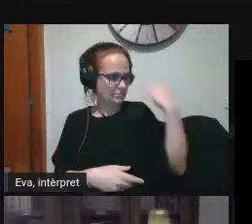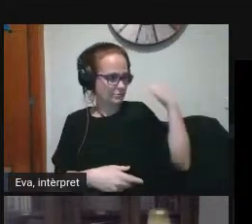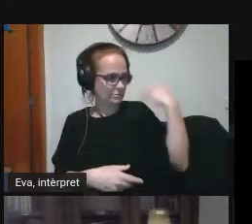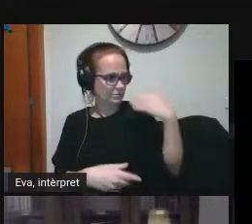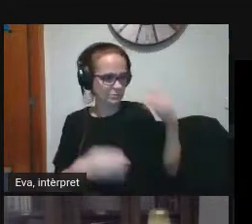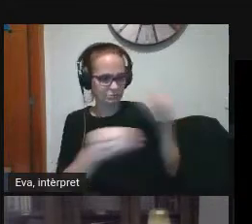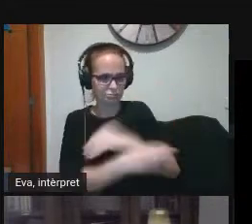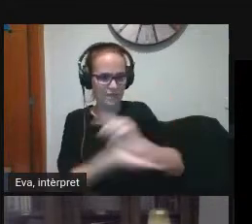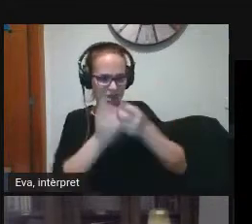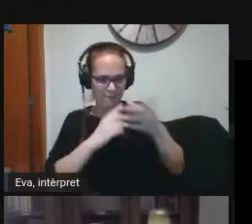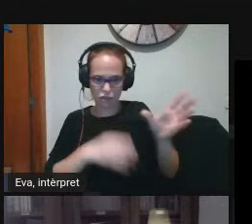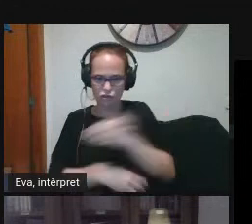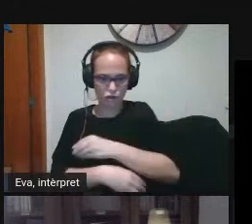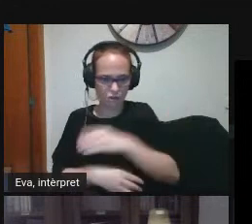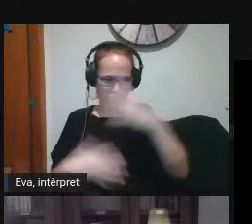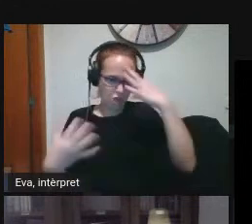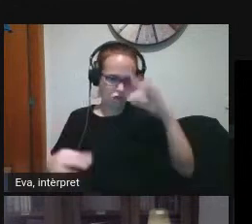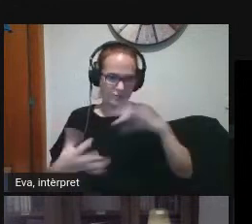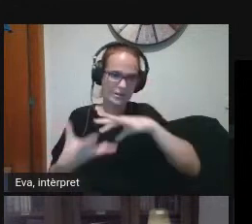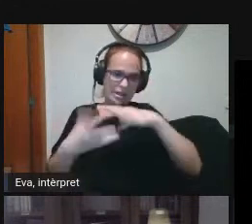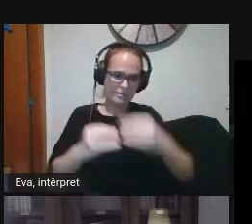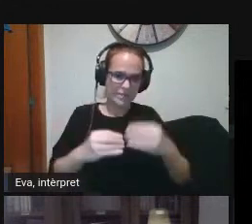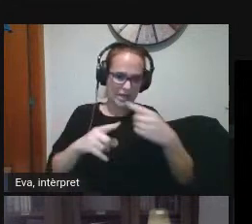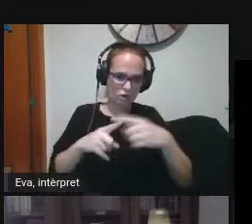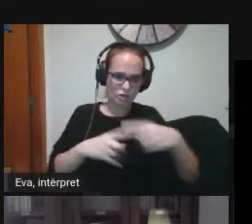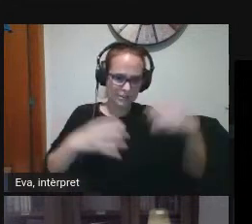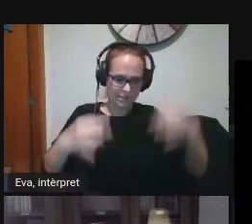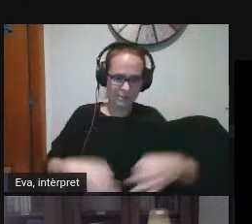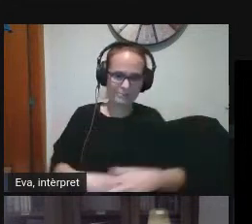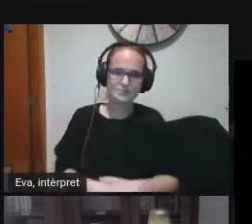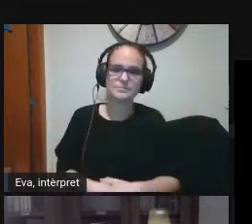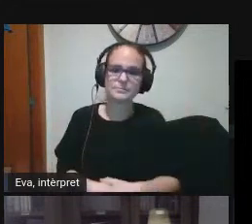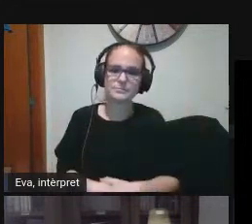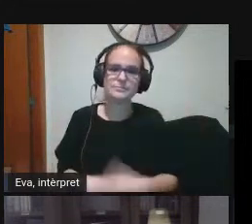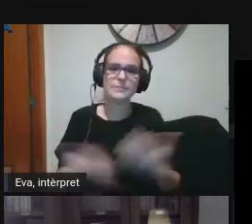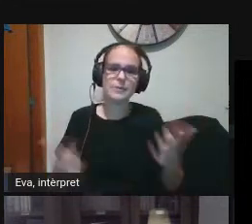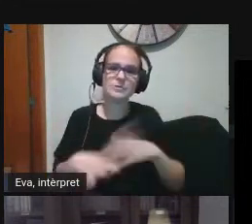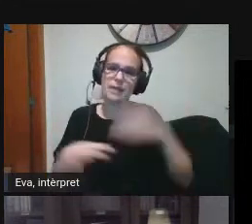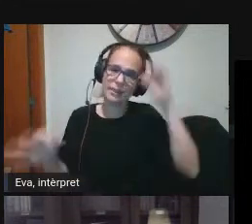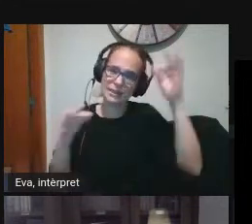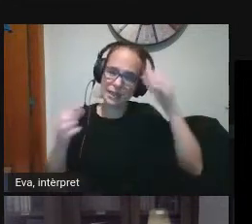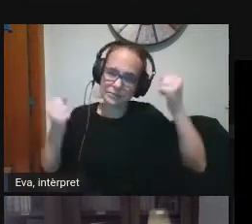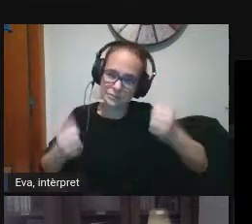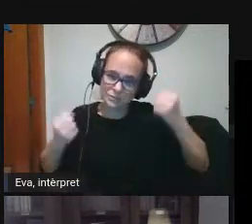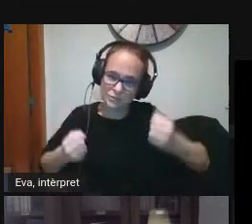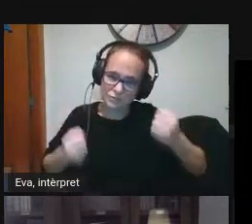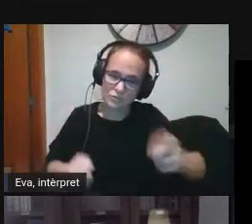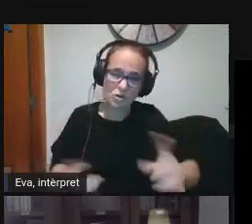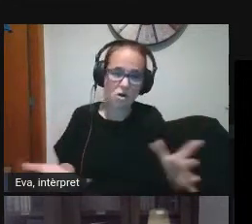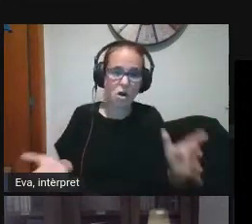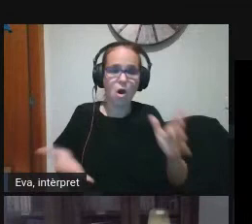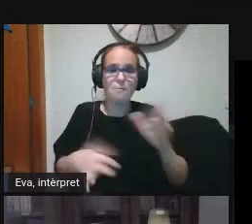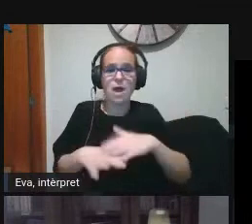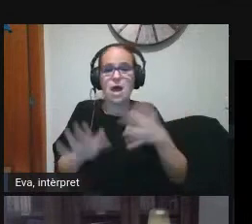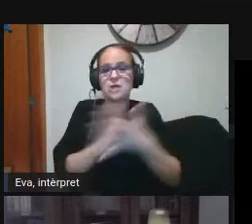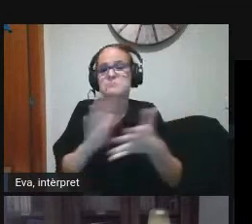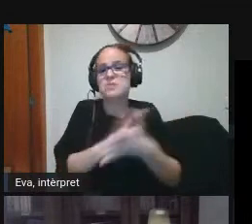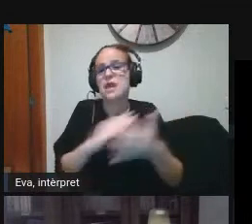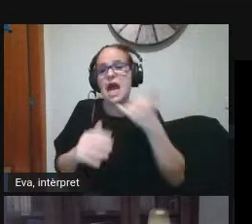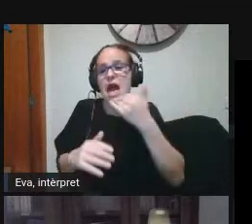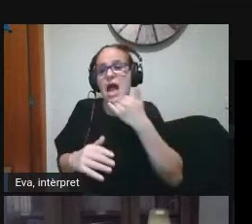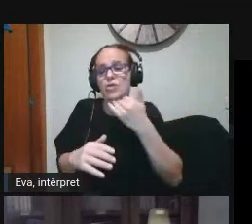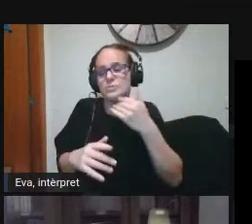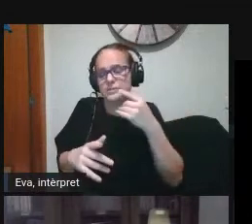ha canviat tot per tant evidentment hem de tal les coses i llavors per no entrar en molt en molt detall i almenys pensem algunes de les